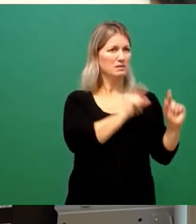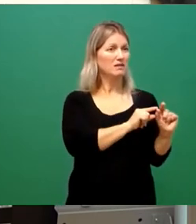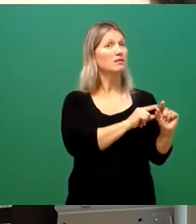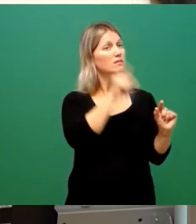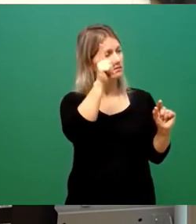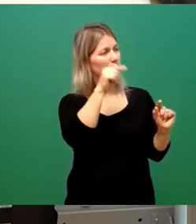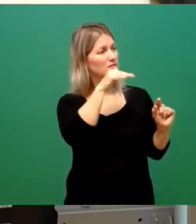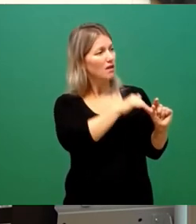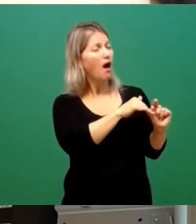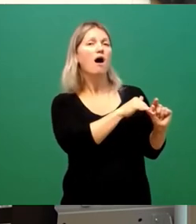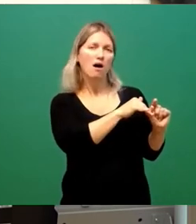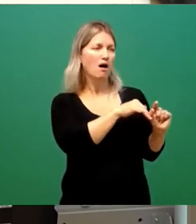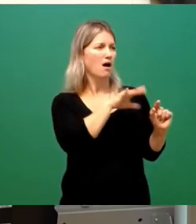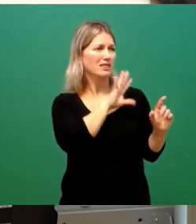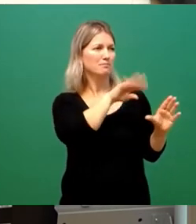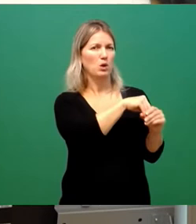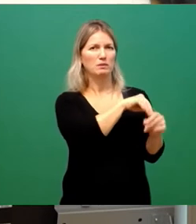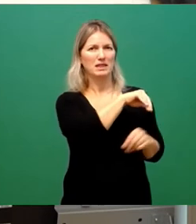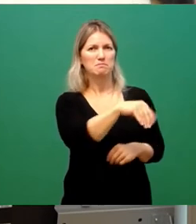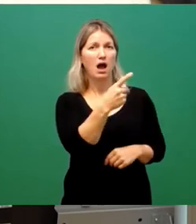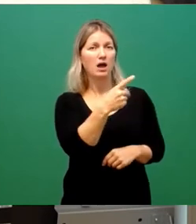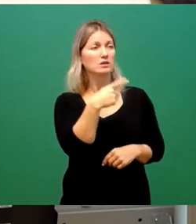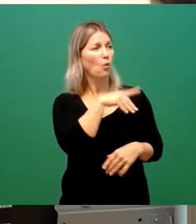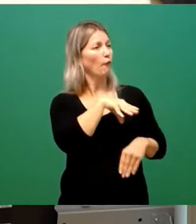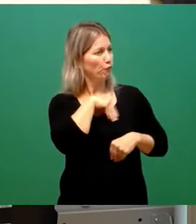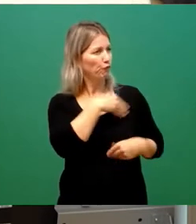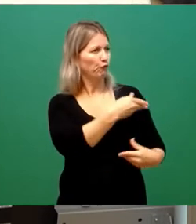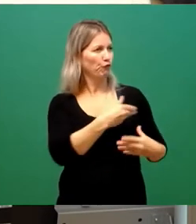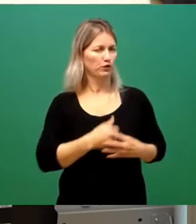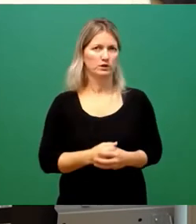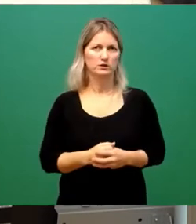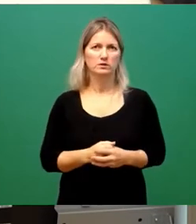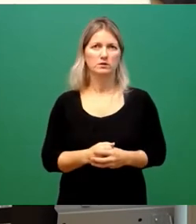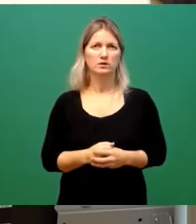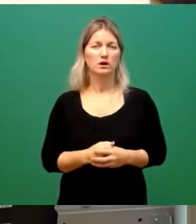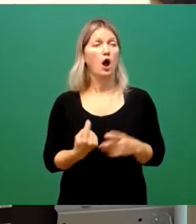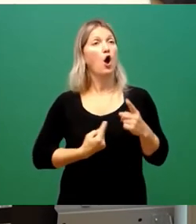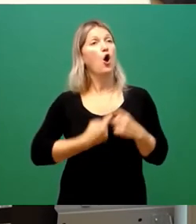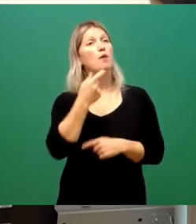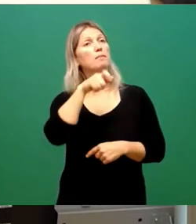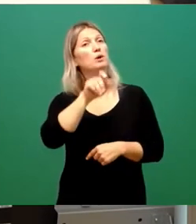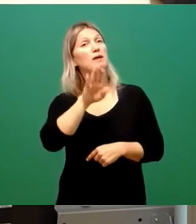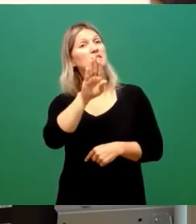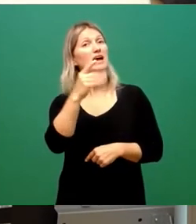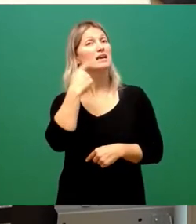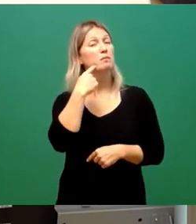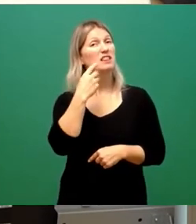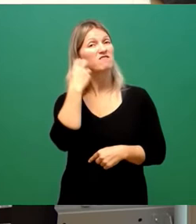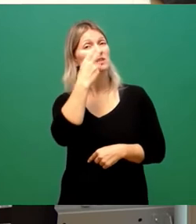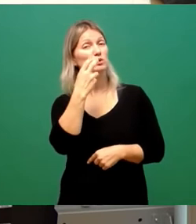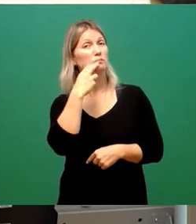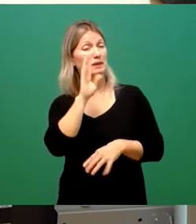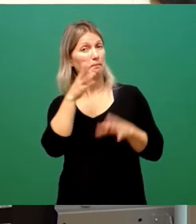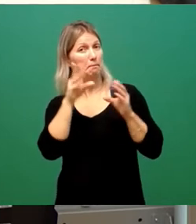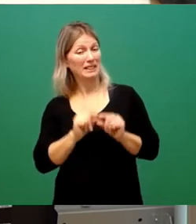lassen Sie sich auch noch gefallen. Das lassen Sie sich gefallen. Also der Oberbürgermeister versucht im Prinzip mit einer Minderheit diesen Stadtrat zu